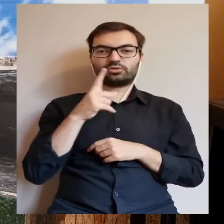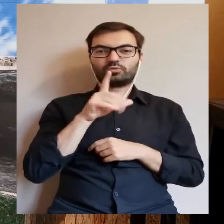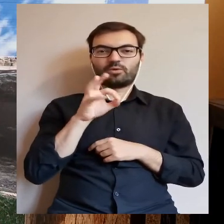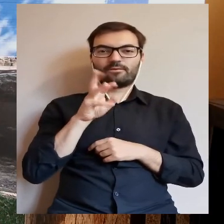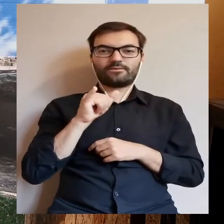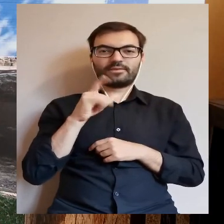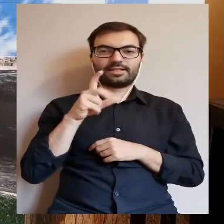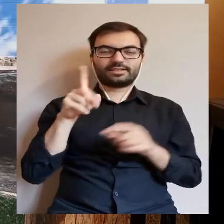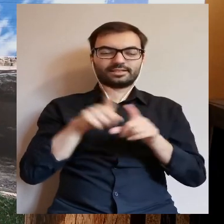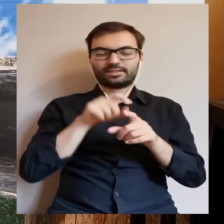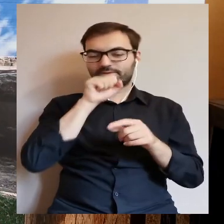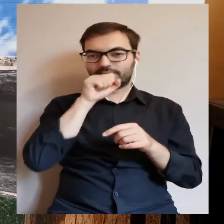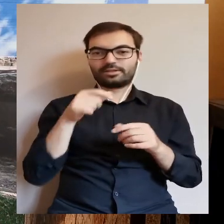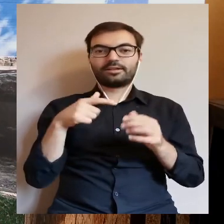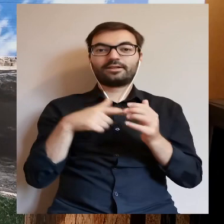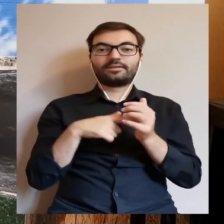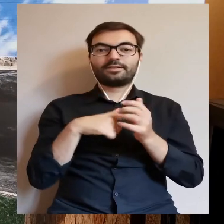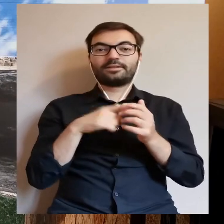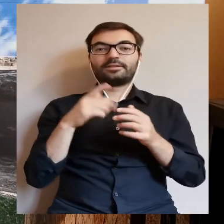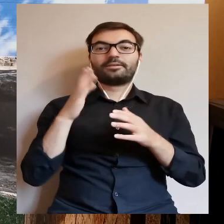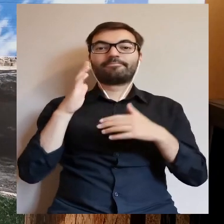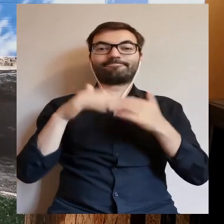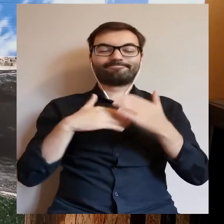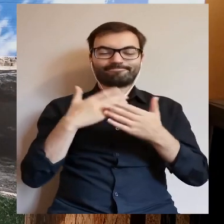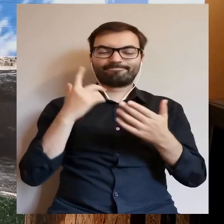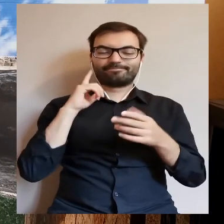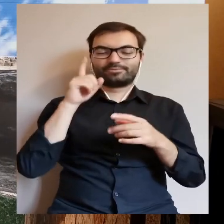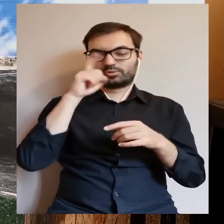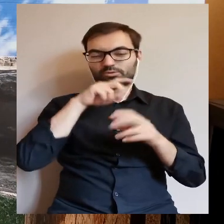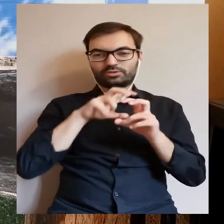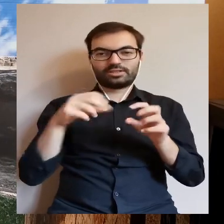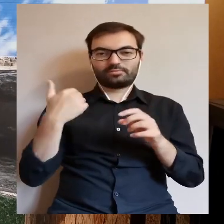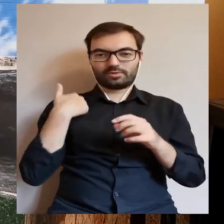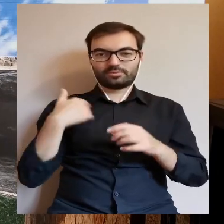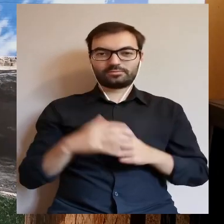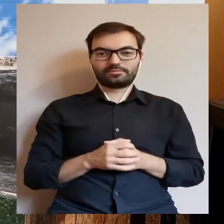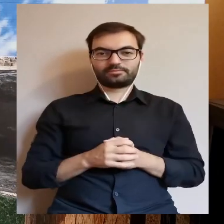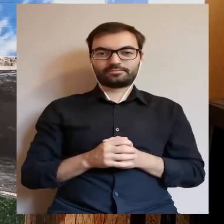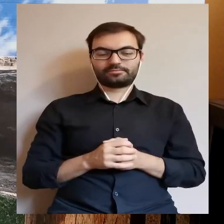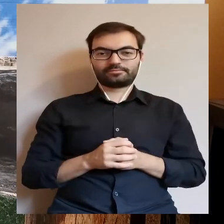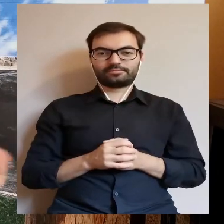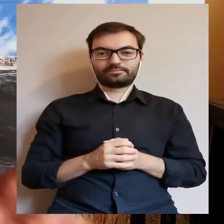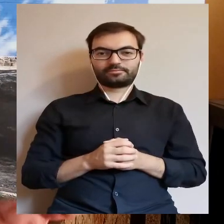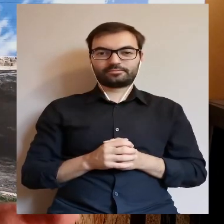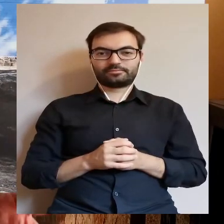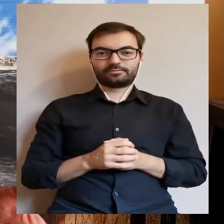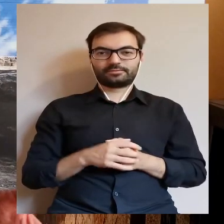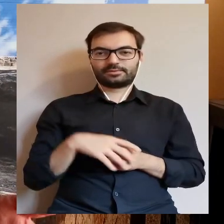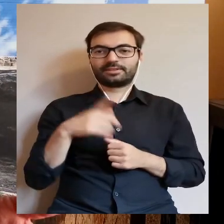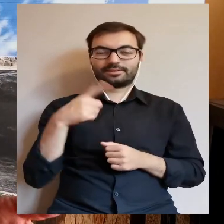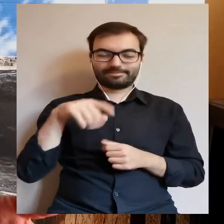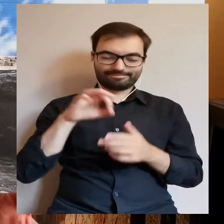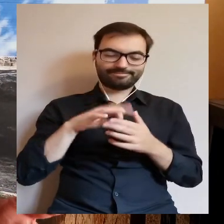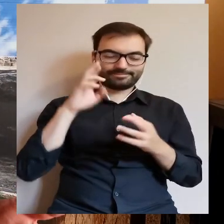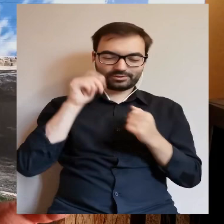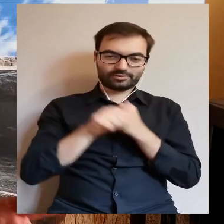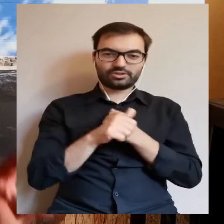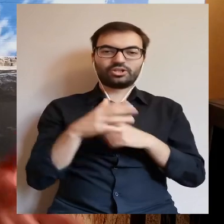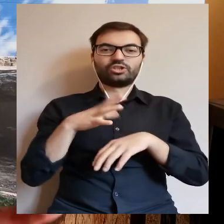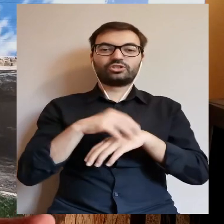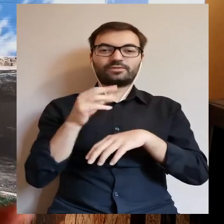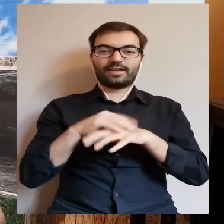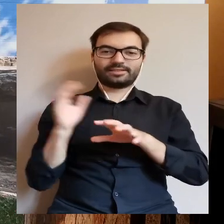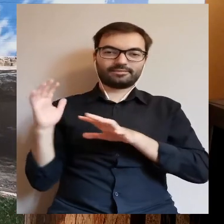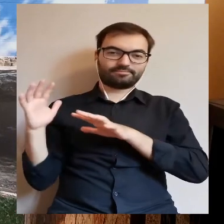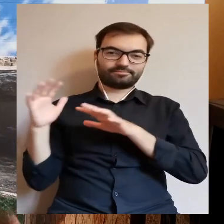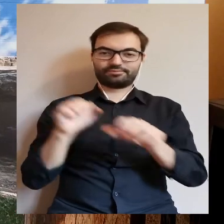w pewnym momencie przeżył zły bardzo moment. Państwo się domyślają, Szwedzi.